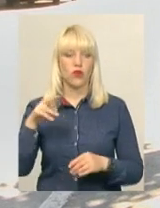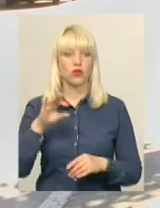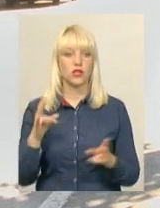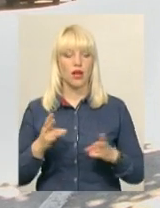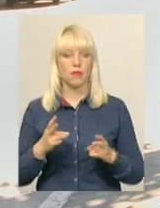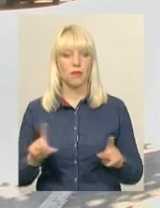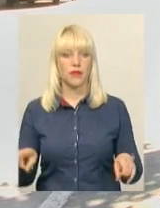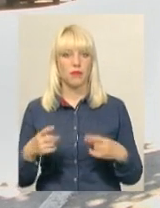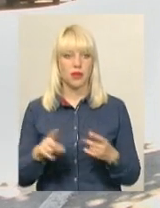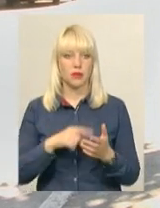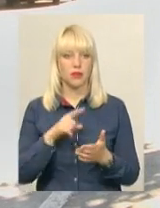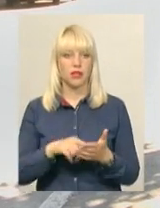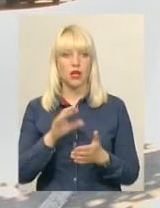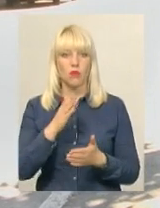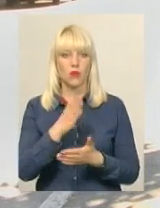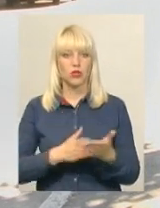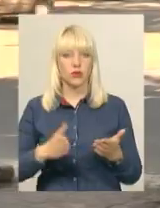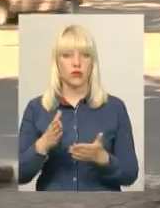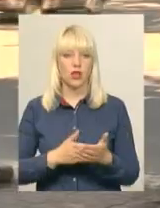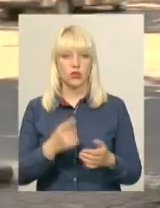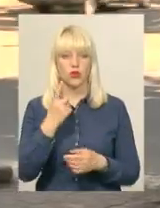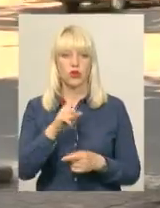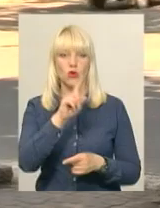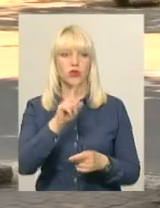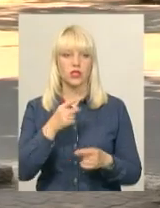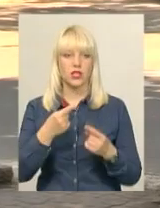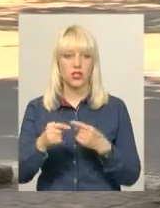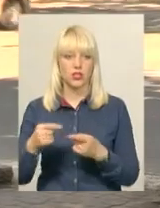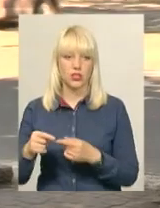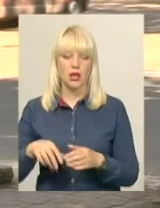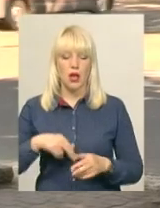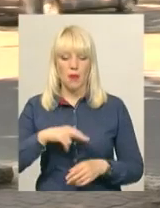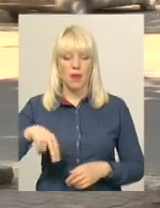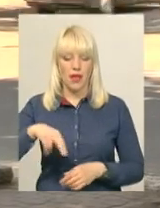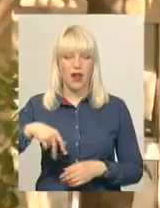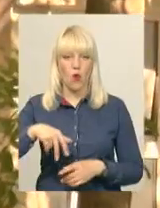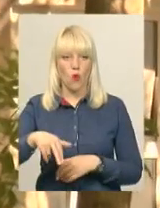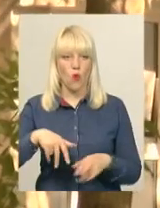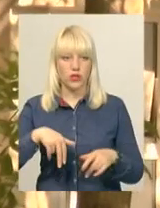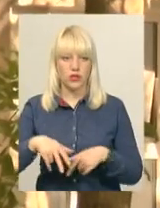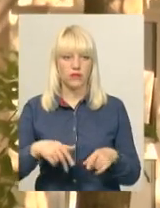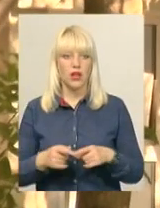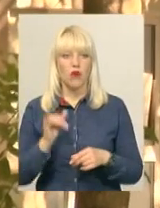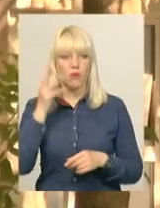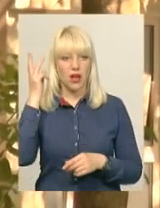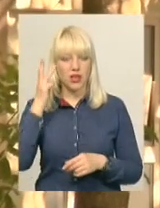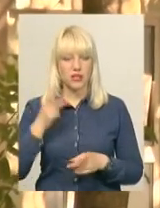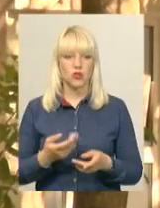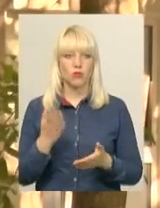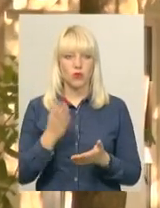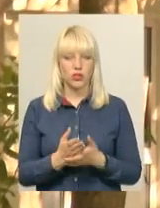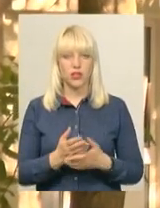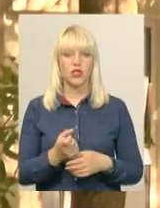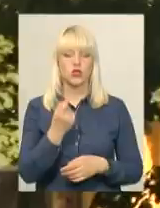питання про демонтаж одного з цих переходів. У Хмельницькому є 111 світлофорних об'єктів, на кожному кілька